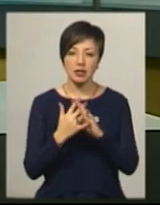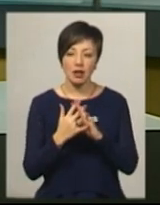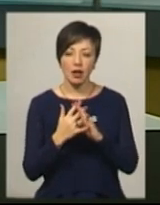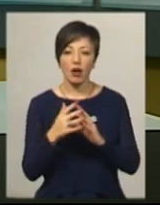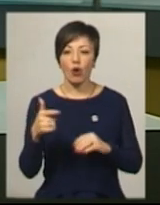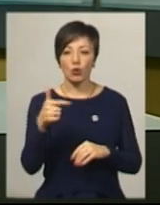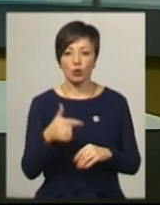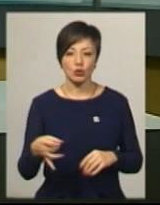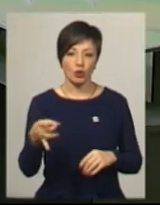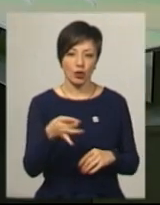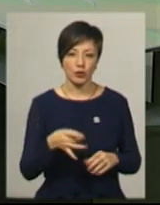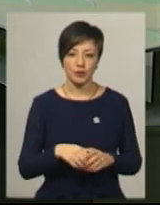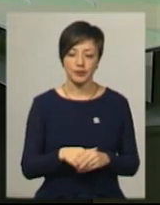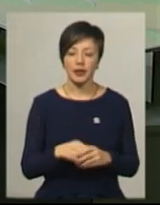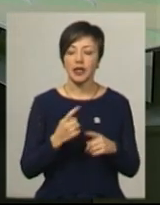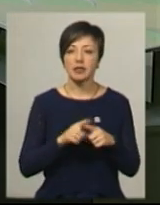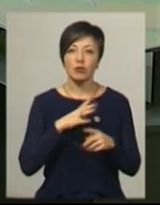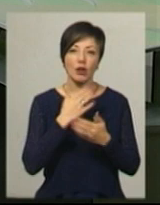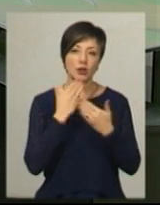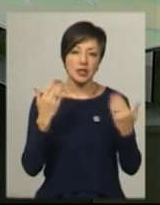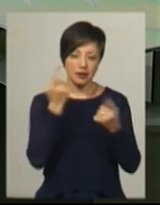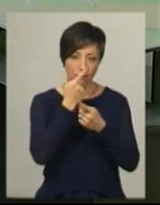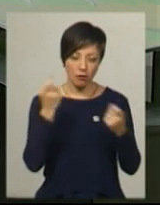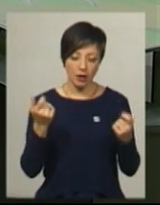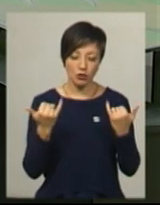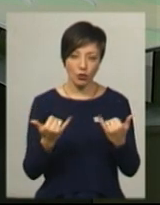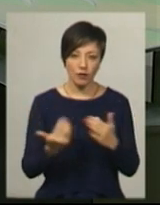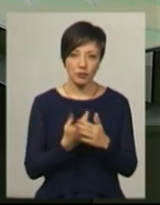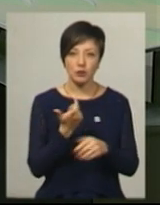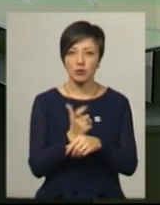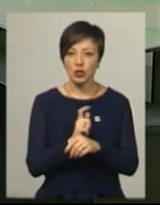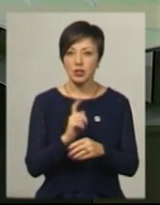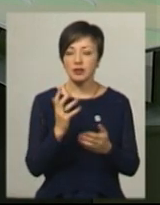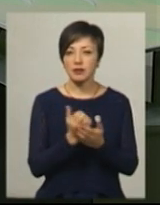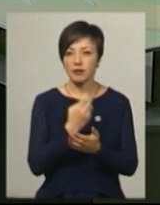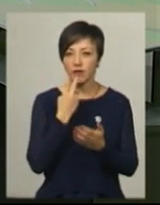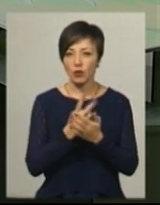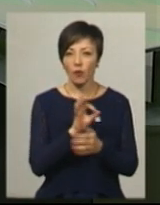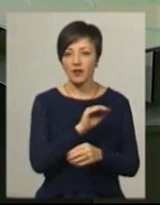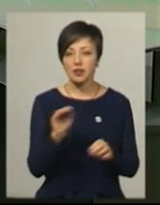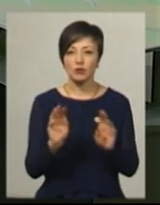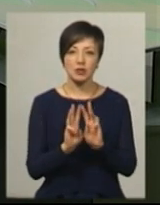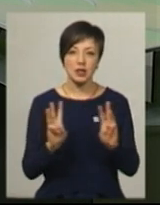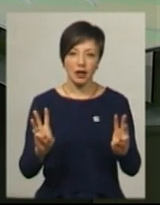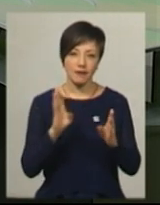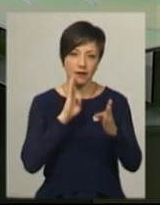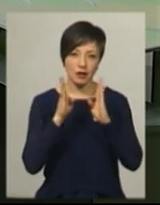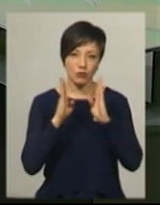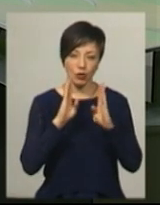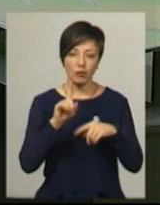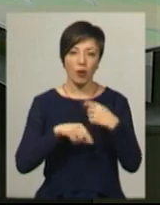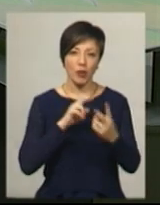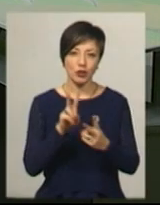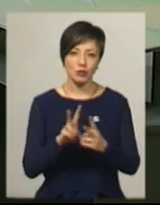Городоцького району. Це була остання інформація цього випуску. Більше новин знаходьте на нашому офіційному сайті та на сторінці у Фейсбук.